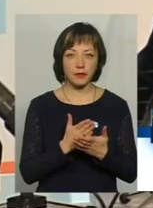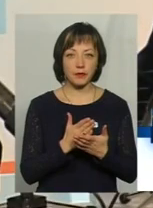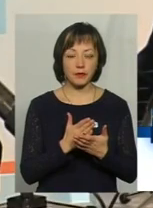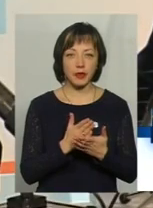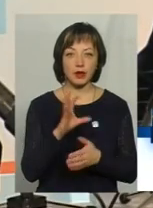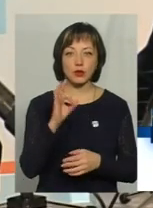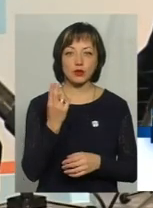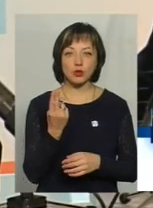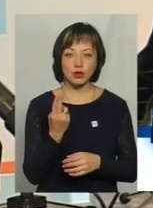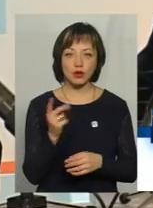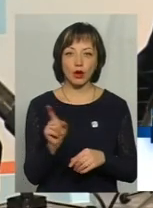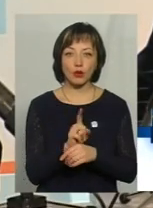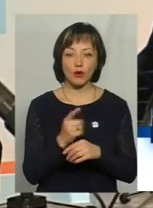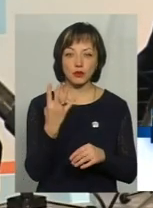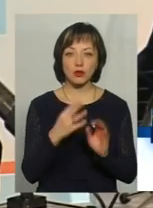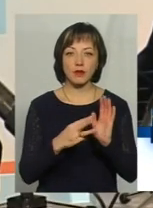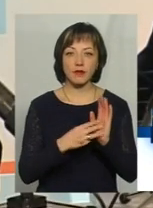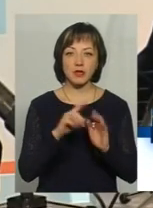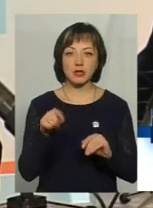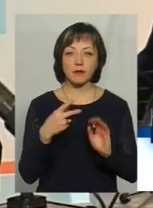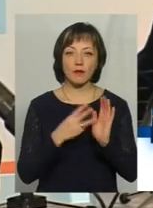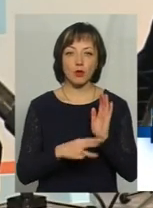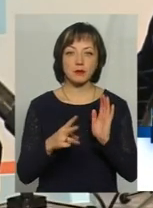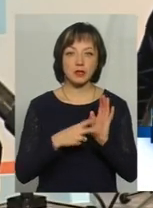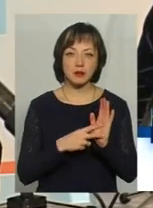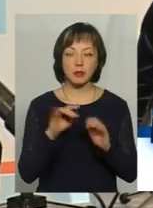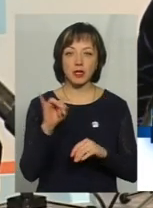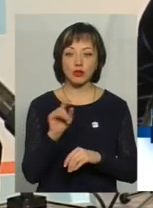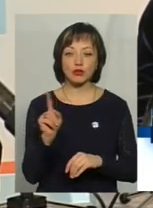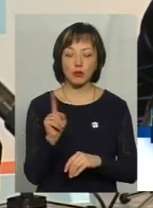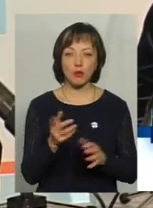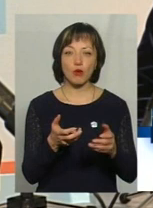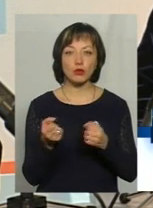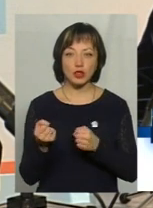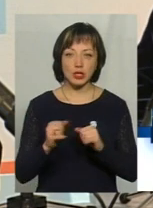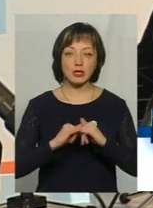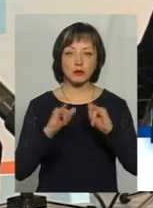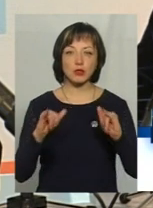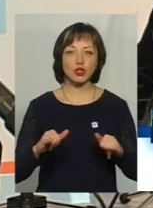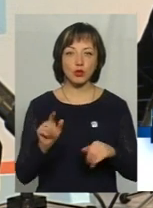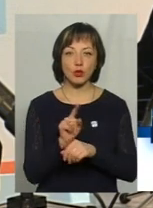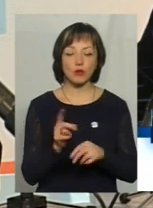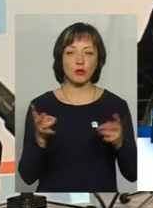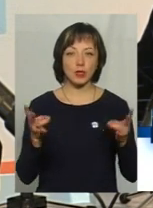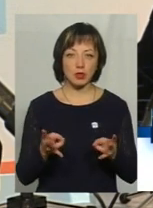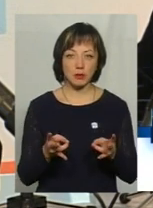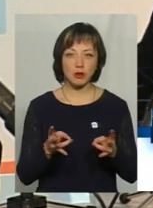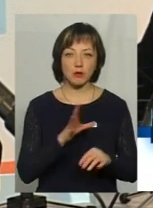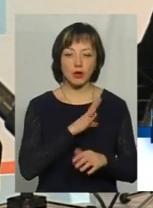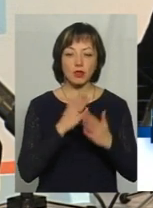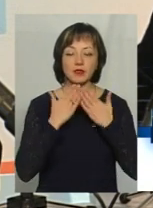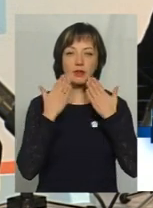мали соціальну норму 4887, і для того, щоб отримати збільшену норму, потрібно було